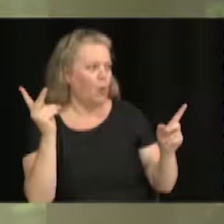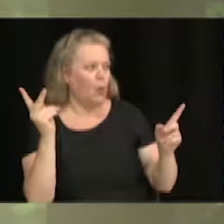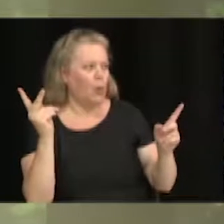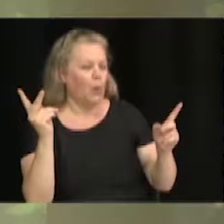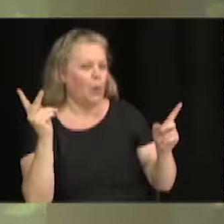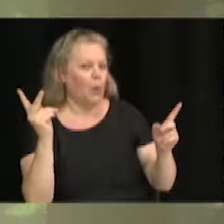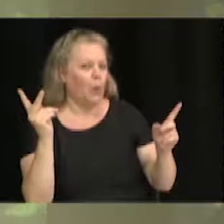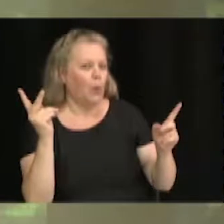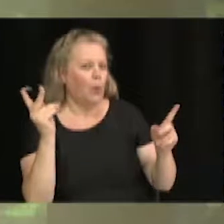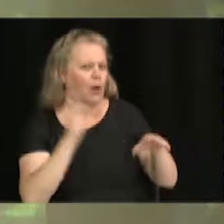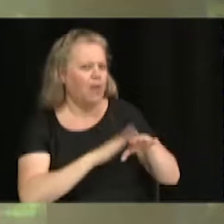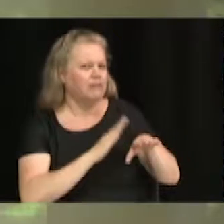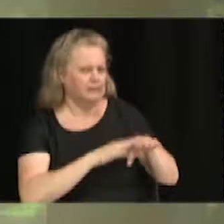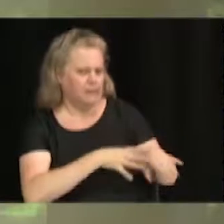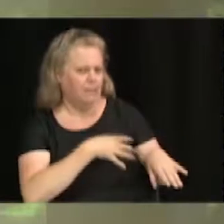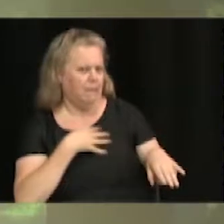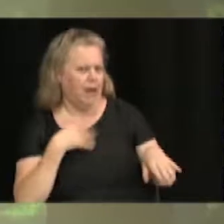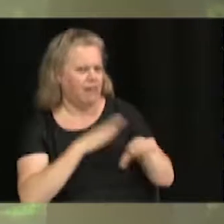Pas trop de dépenses.